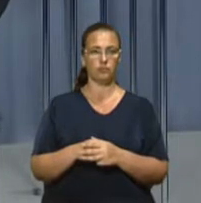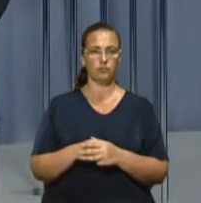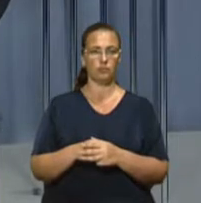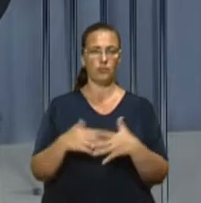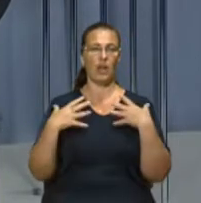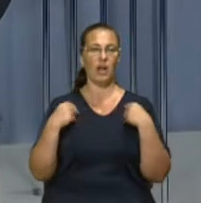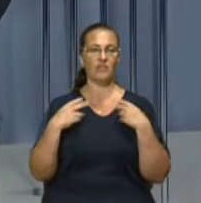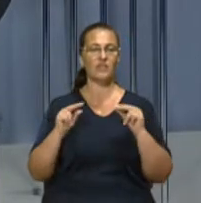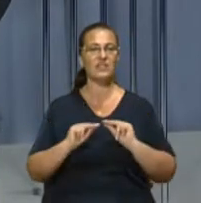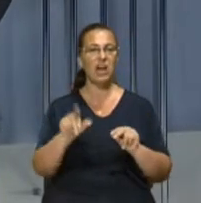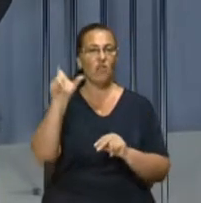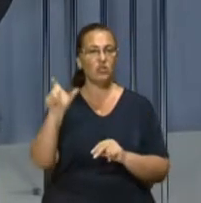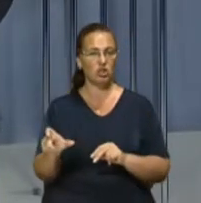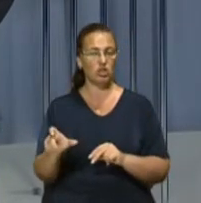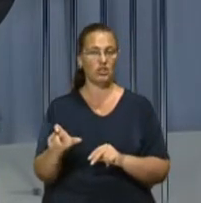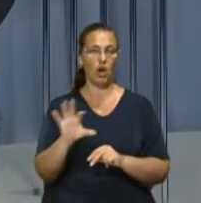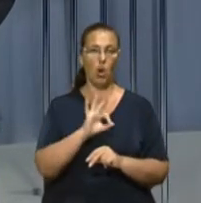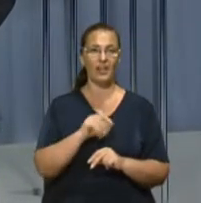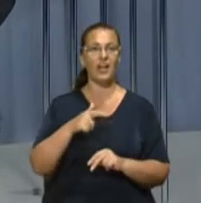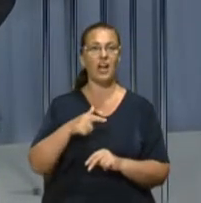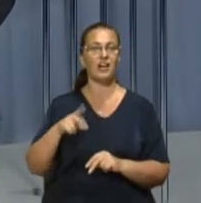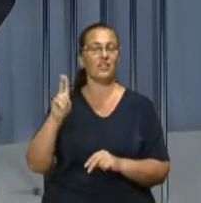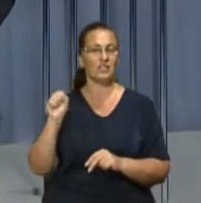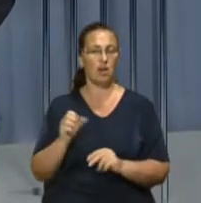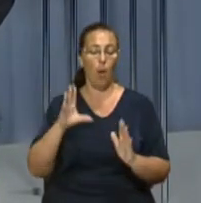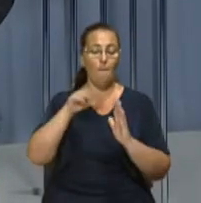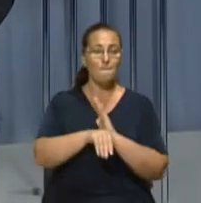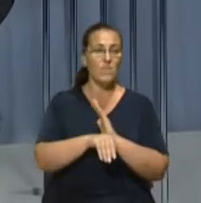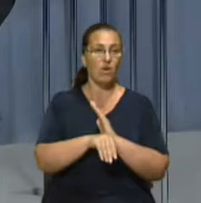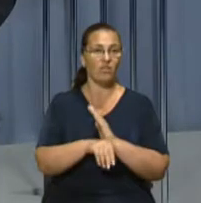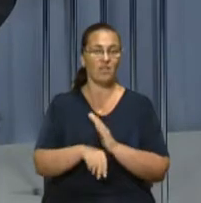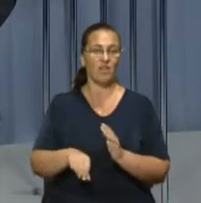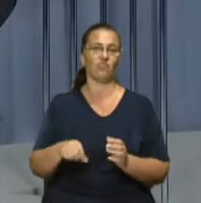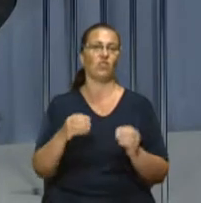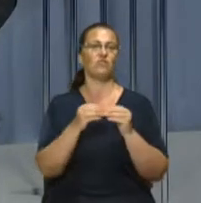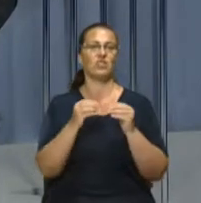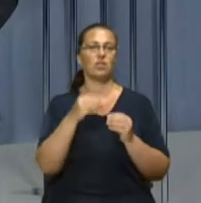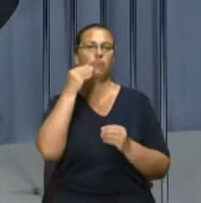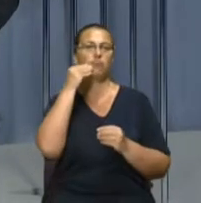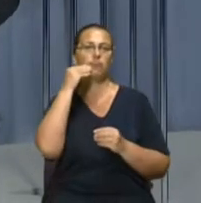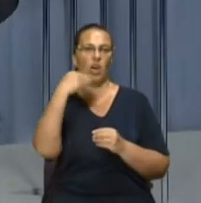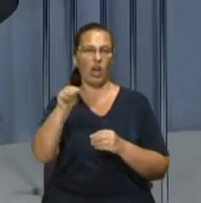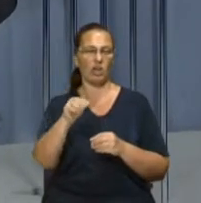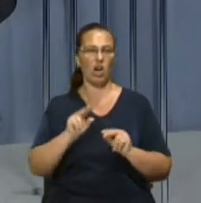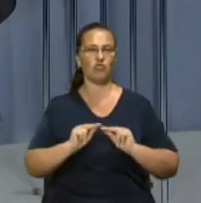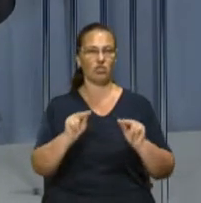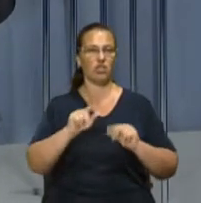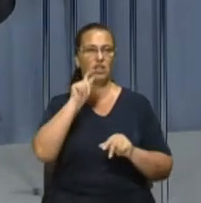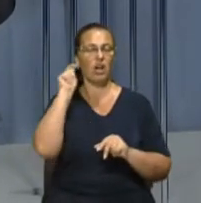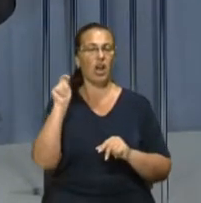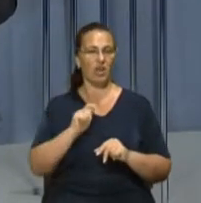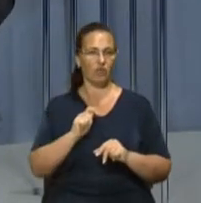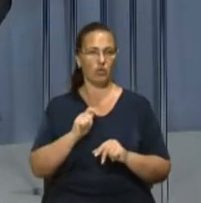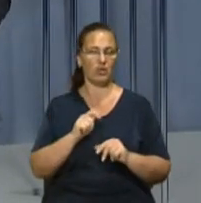Львівська вчителька Олена Гальвіцька потрапила у десятку кращих вчителів за версією премії Global Teacher Prize